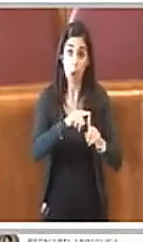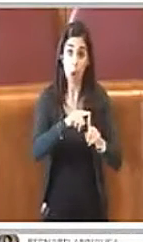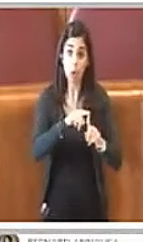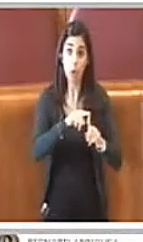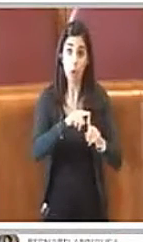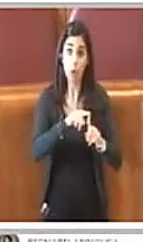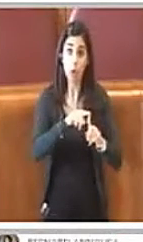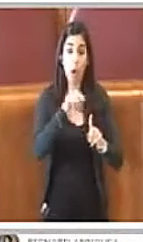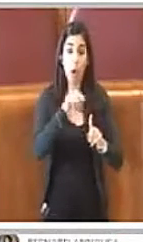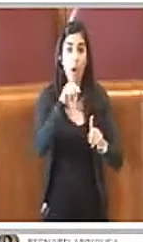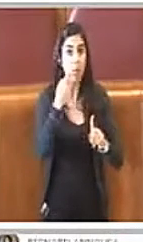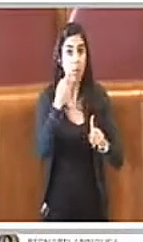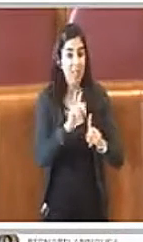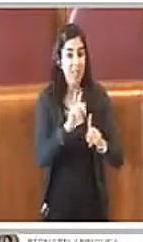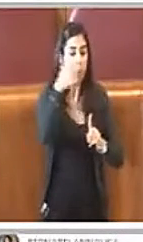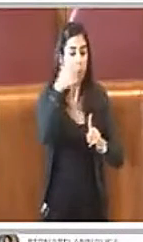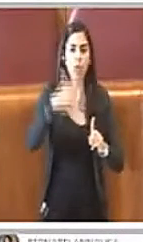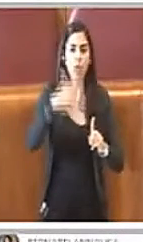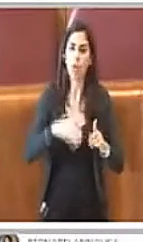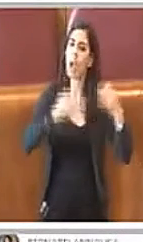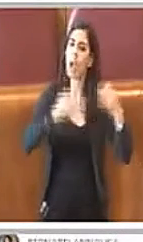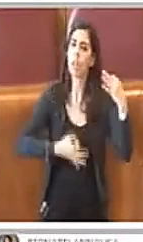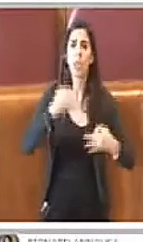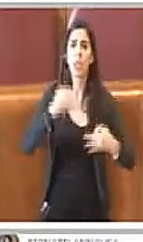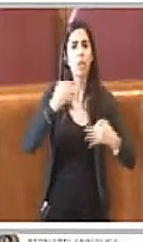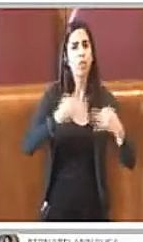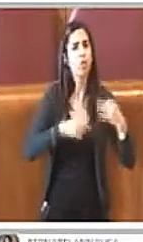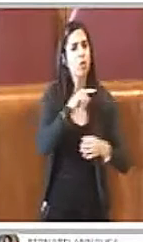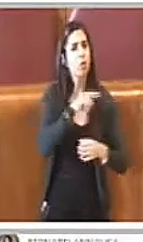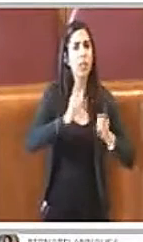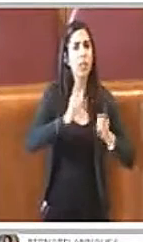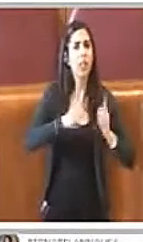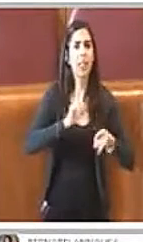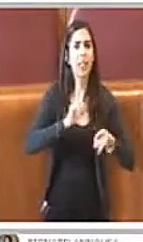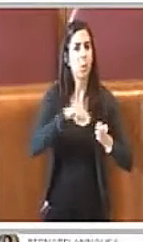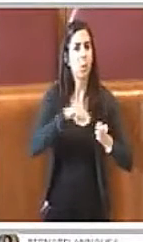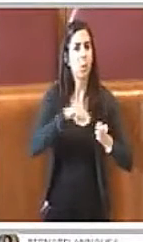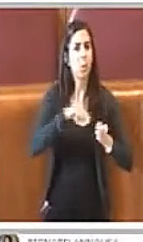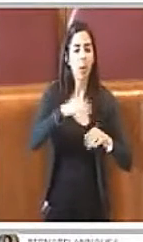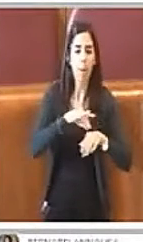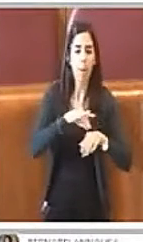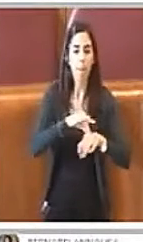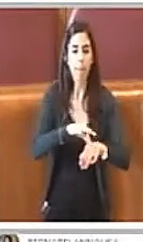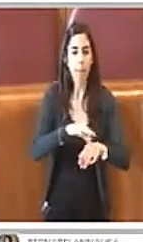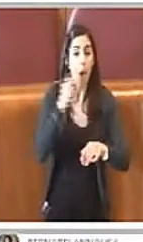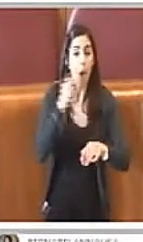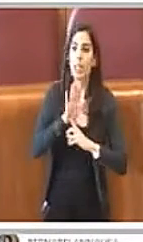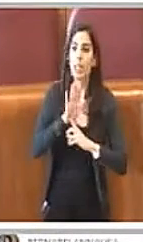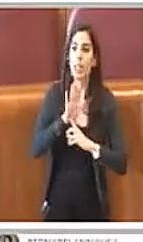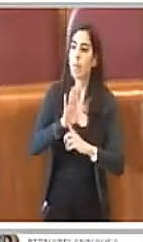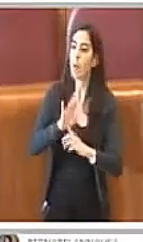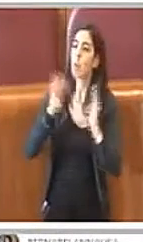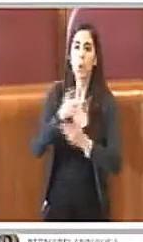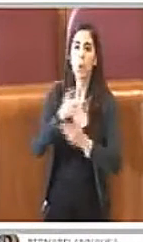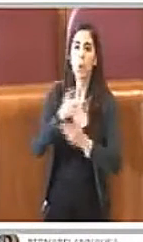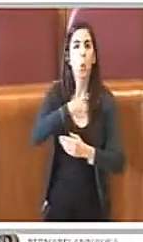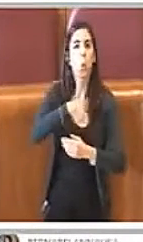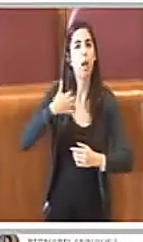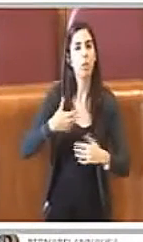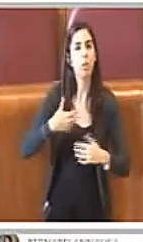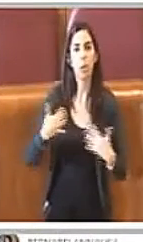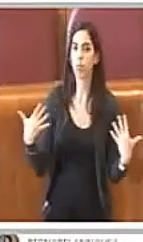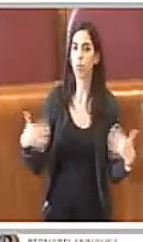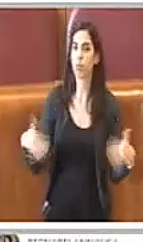stata pianificata dal regime e pilotata per mostrare al mondo la propria magnificenza.